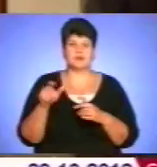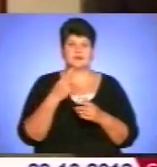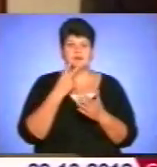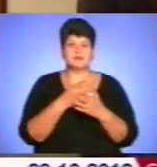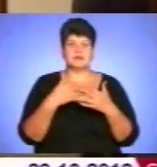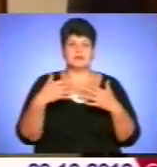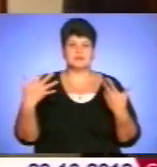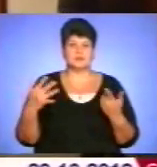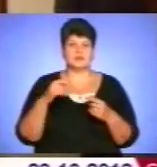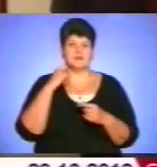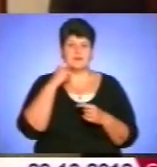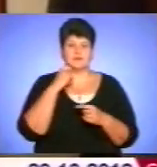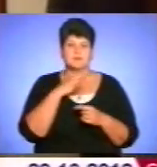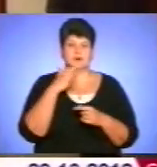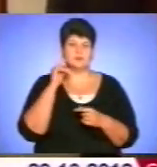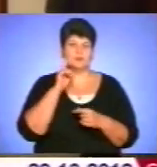Багато й молоді.